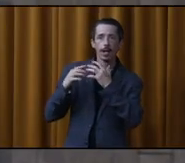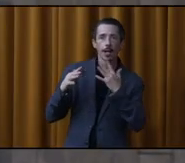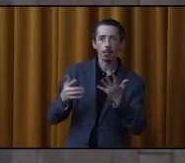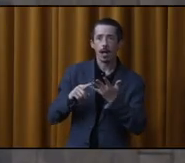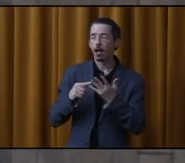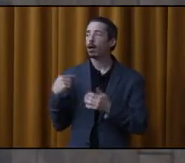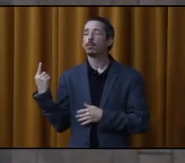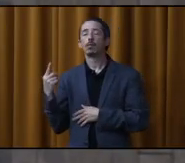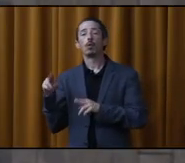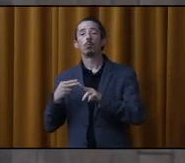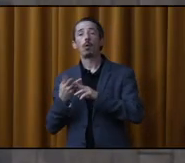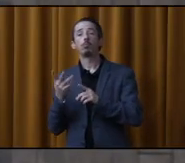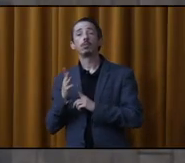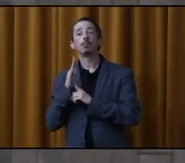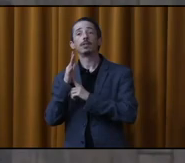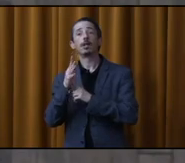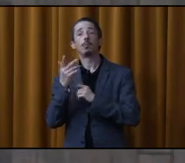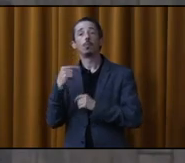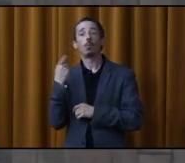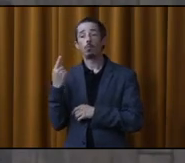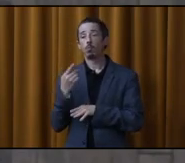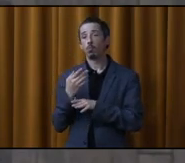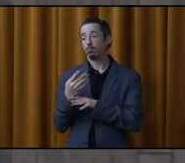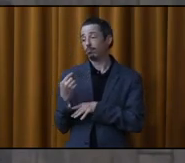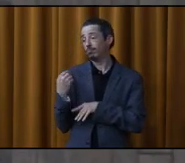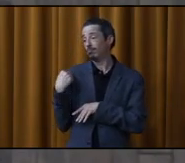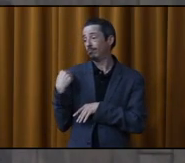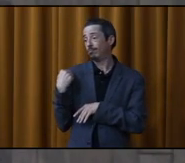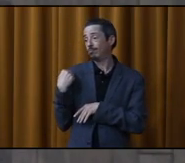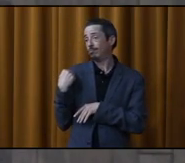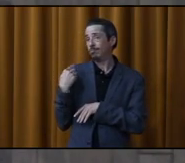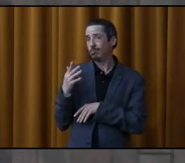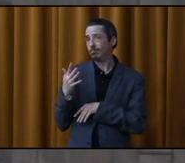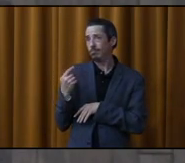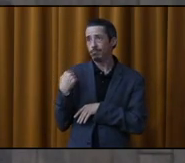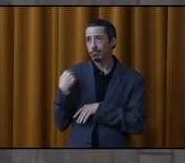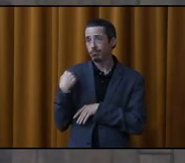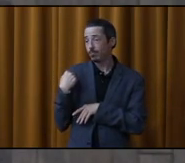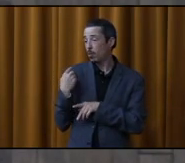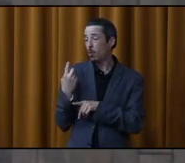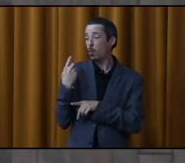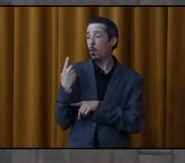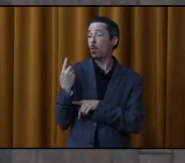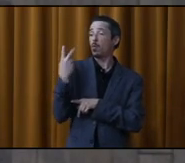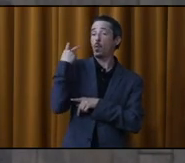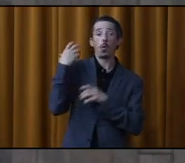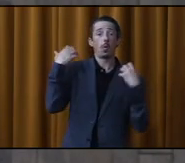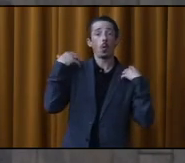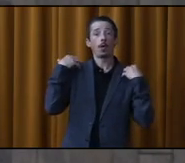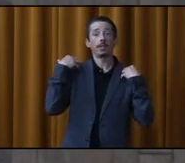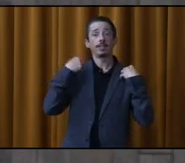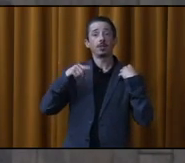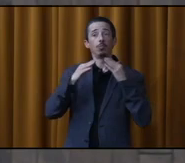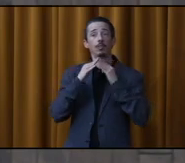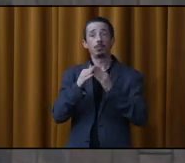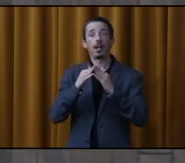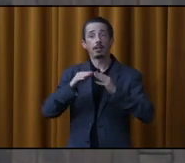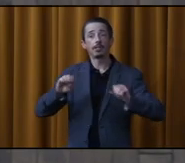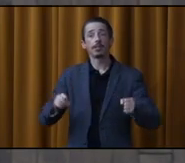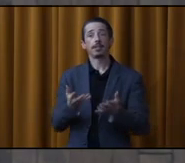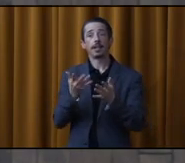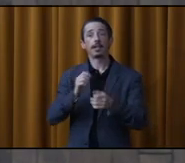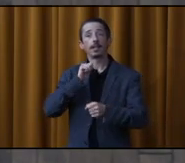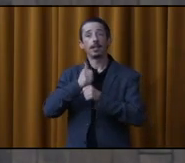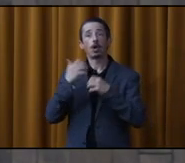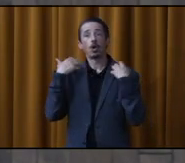puis écoutez, la plus belle démonstration, c'est qu'il pas plus tard qu'il y a un ou deux conseils municipaux, en on a créé le comité de